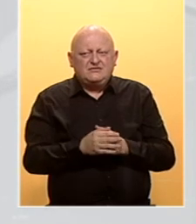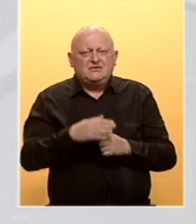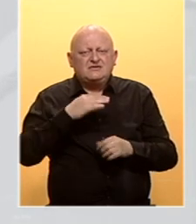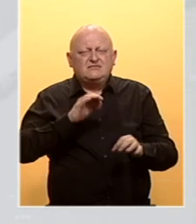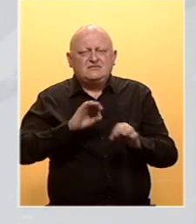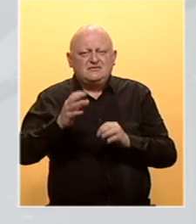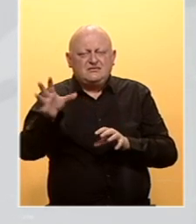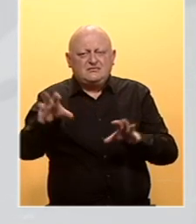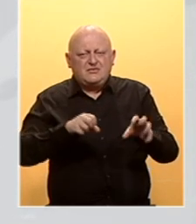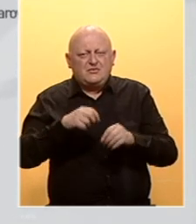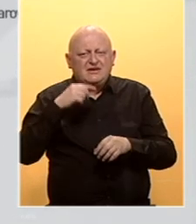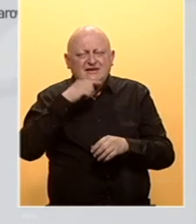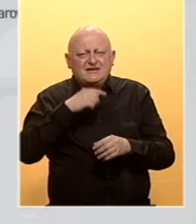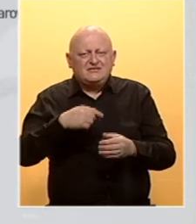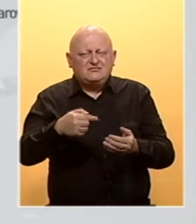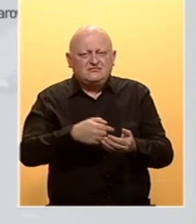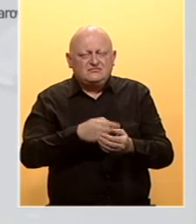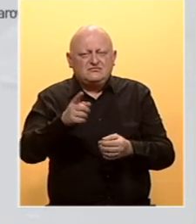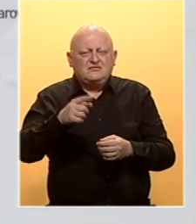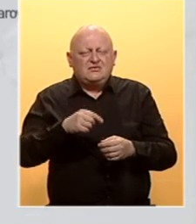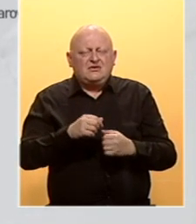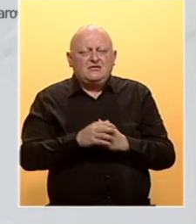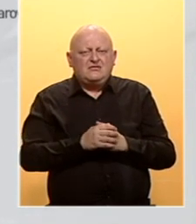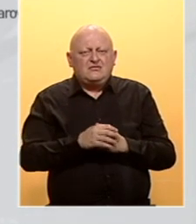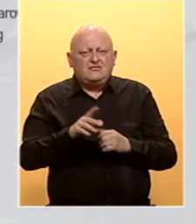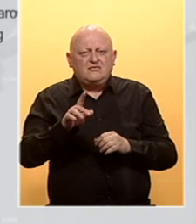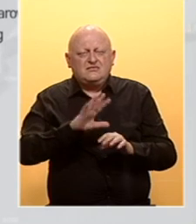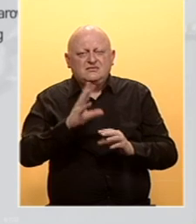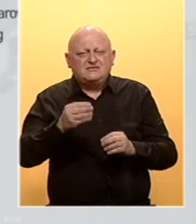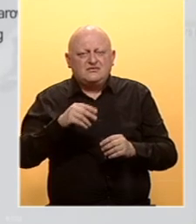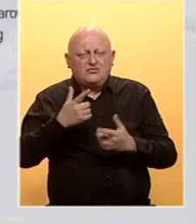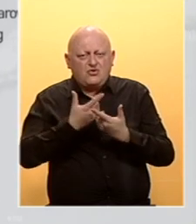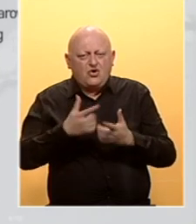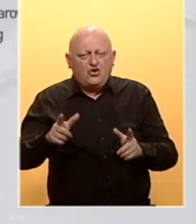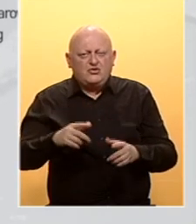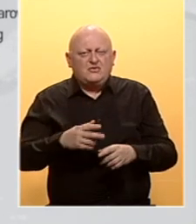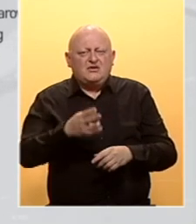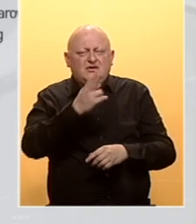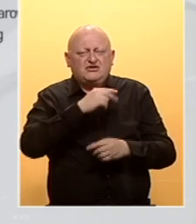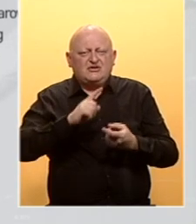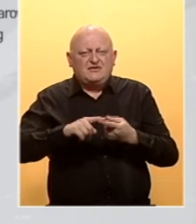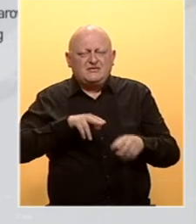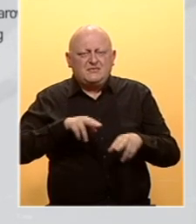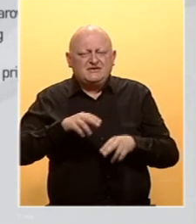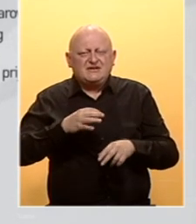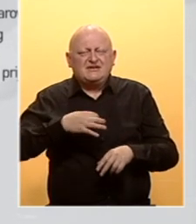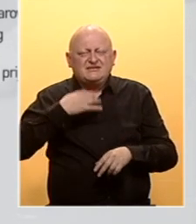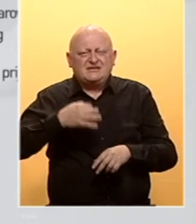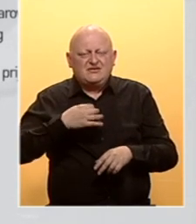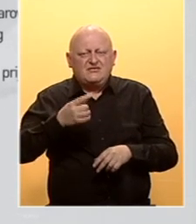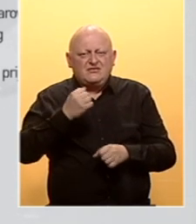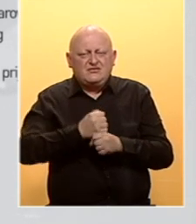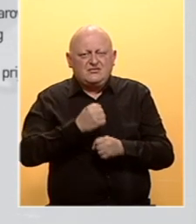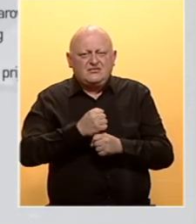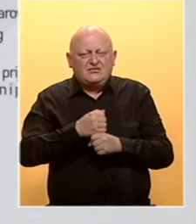se priprema za prikupljanje plazme i darovanih jedinica krvi, sve mu mora prethoditi odobrenje od nadležnog federalnog ministarstva zdravstva. Radi